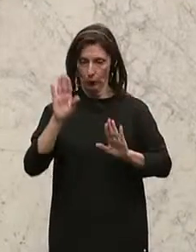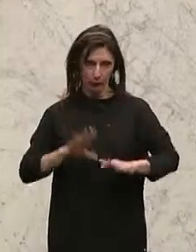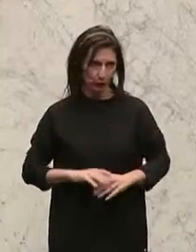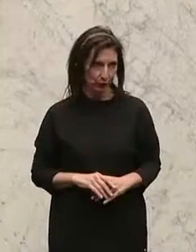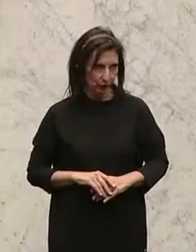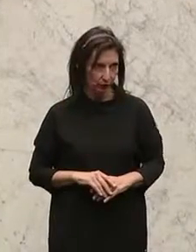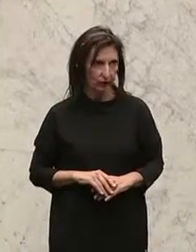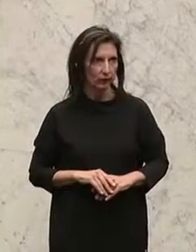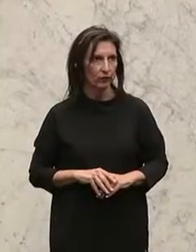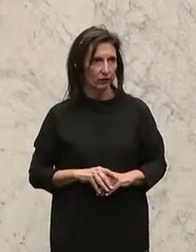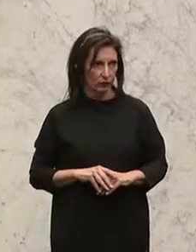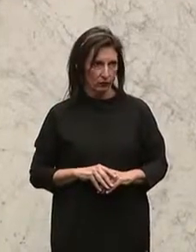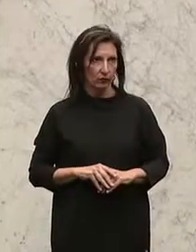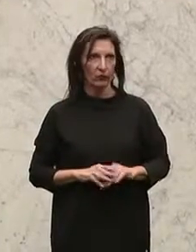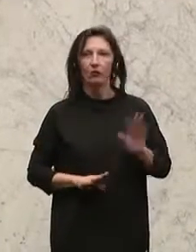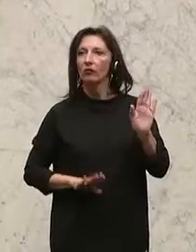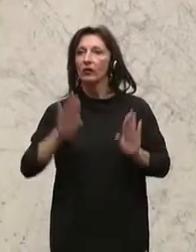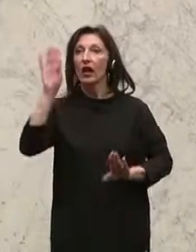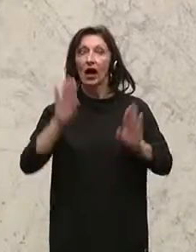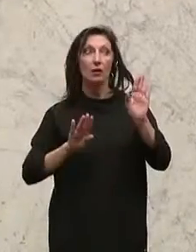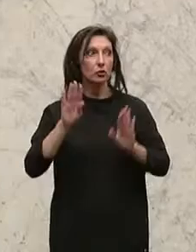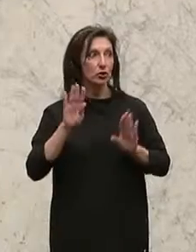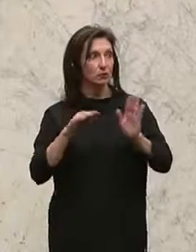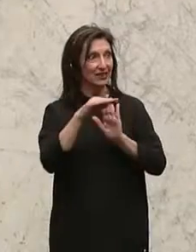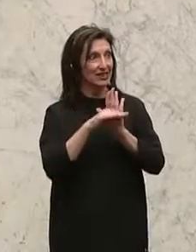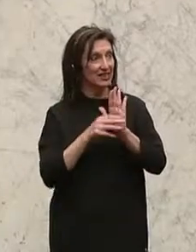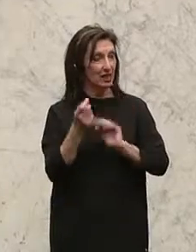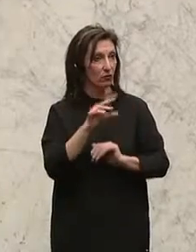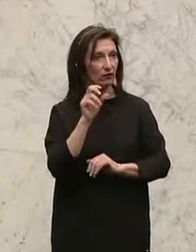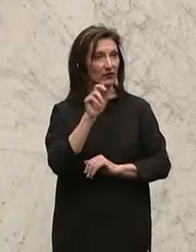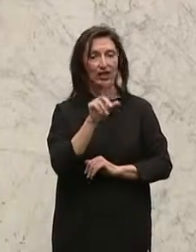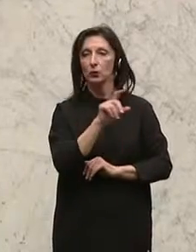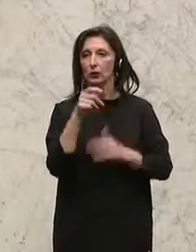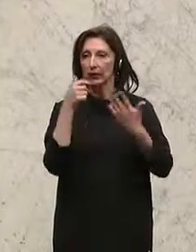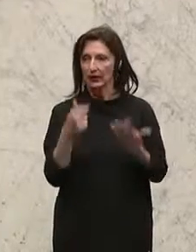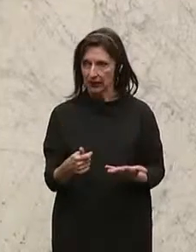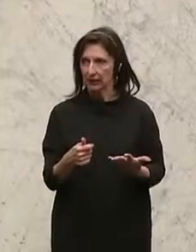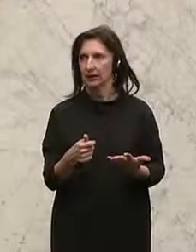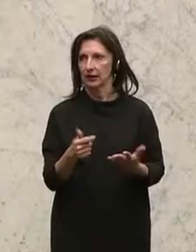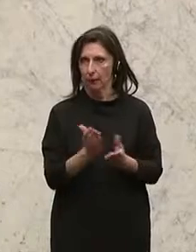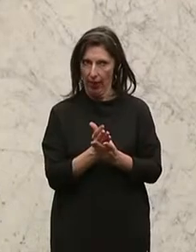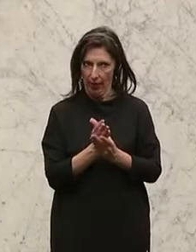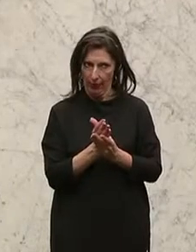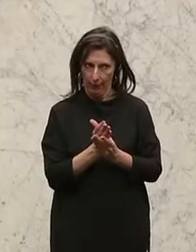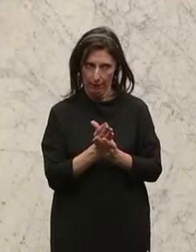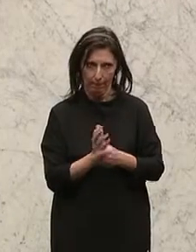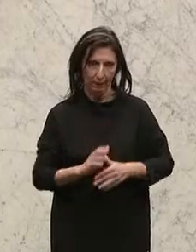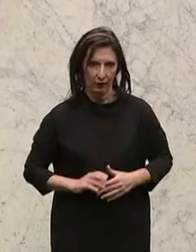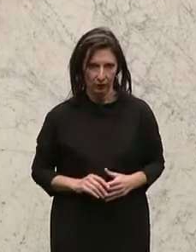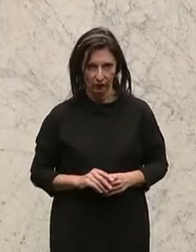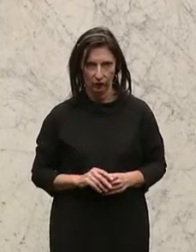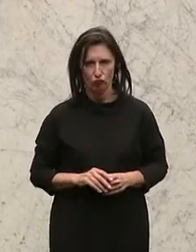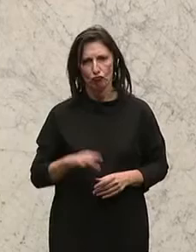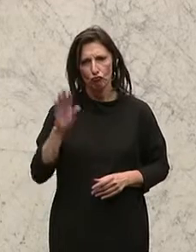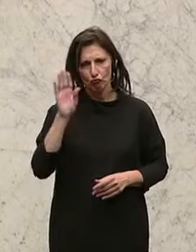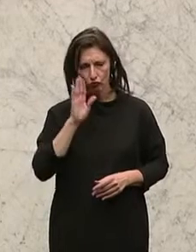über den Gesetzentwurf in 1360 der Beilagen. Meine